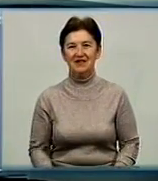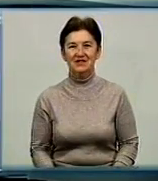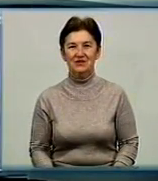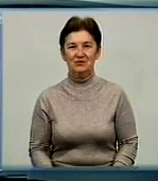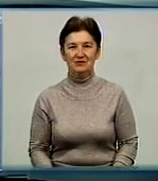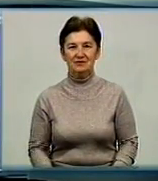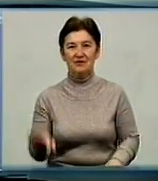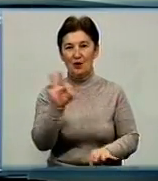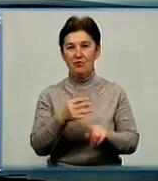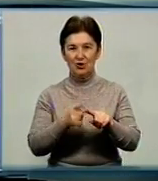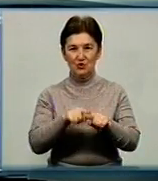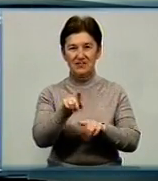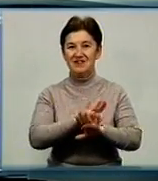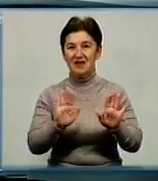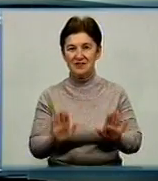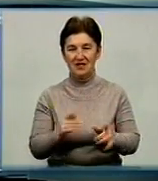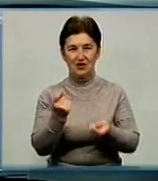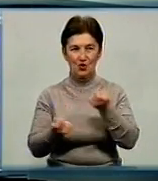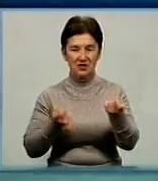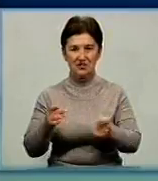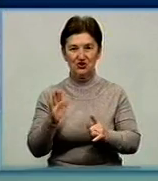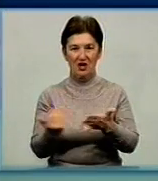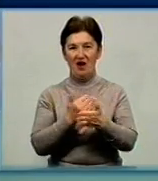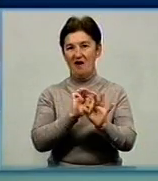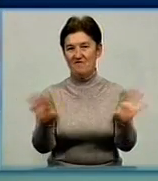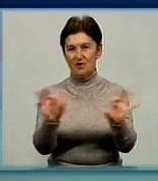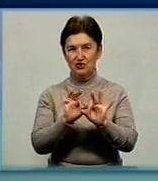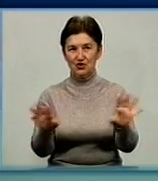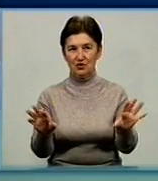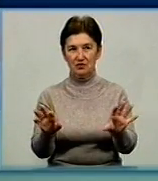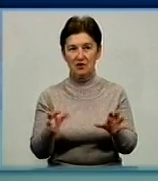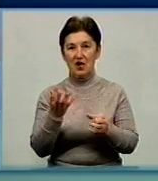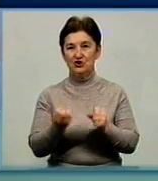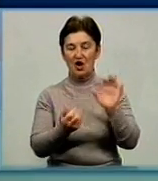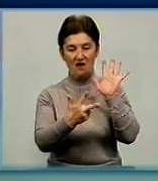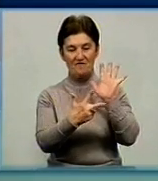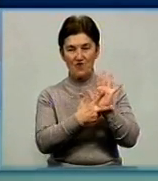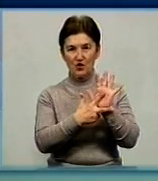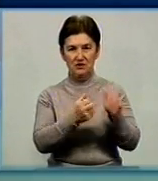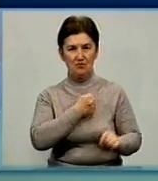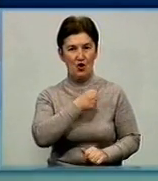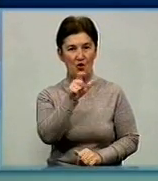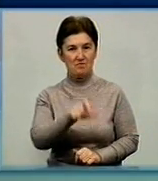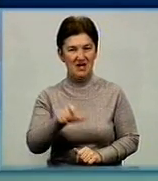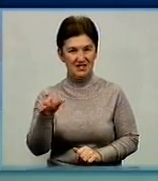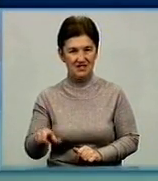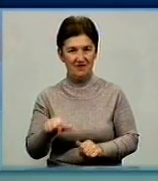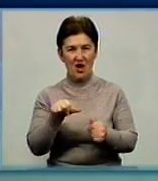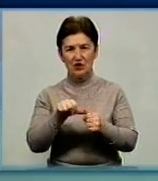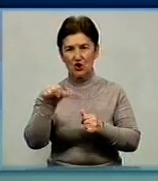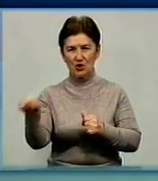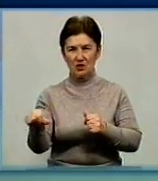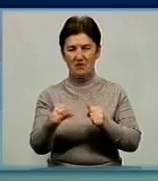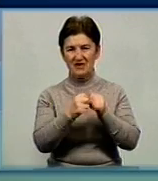Про це і не тільки докладніше у випуску. Ще восьмеро бійців 17-го окремого мотопіхотного